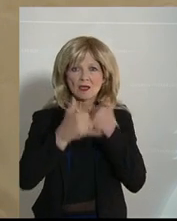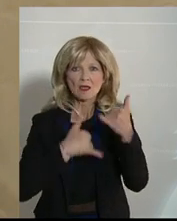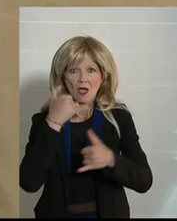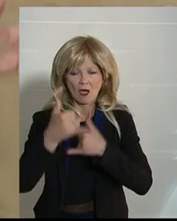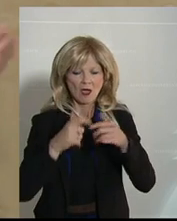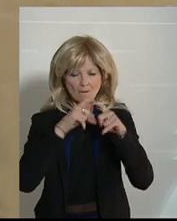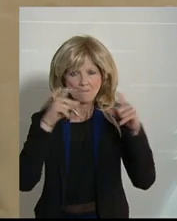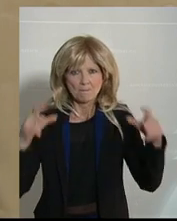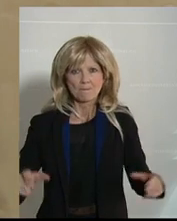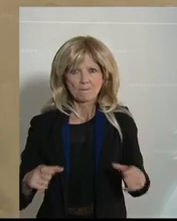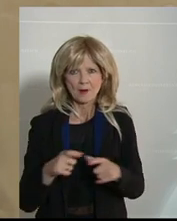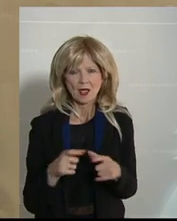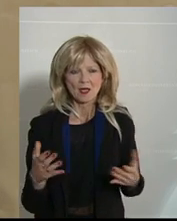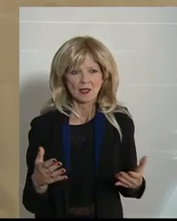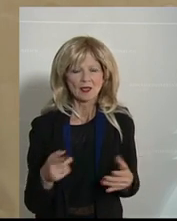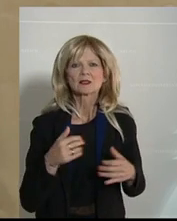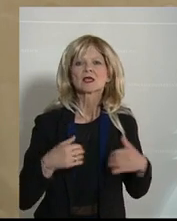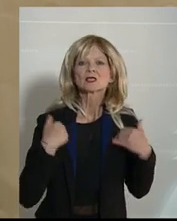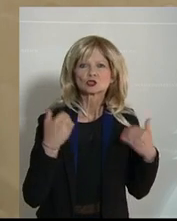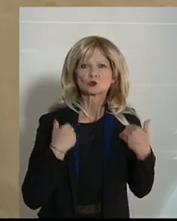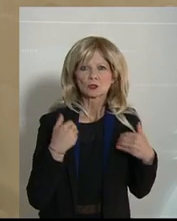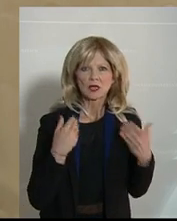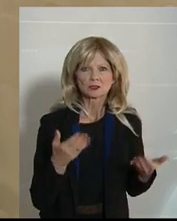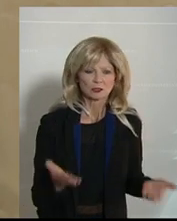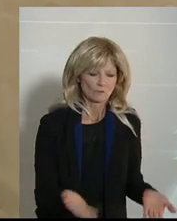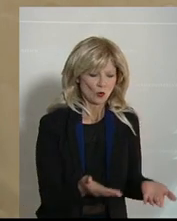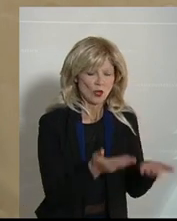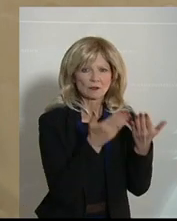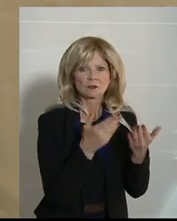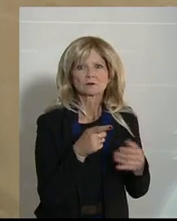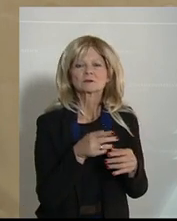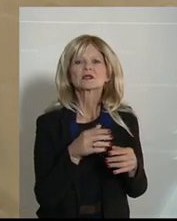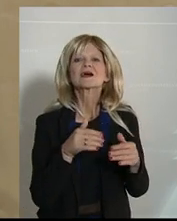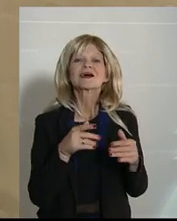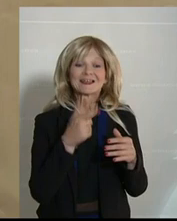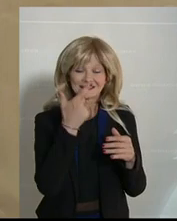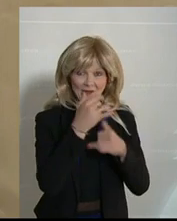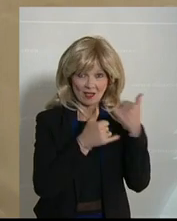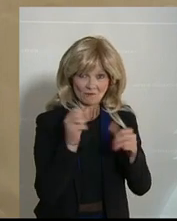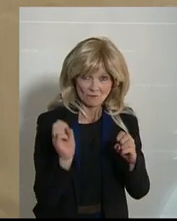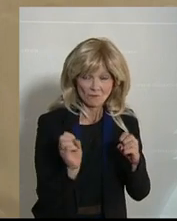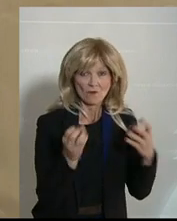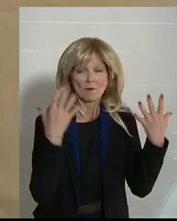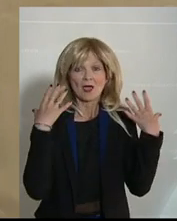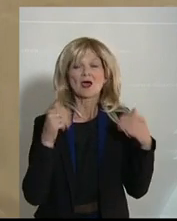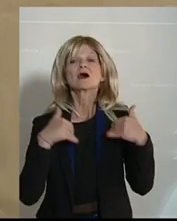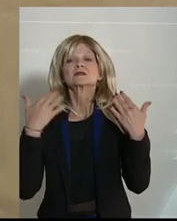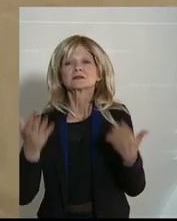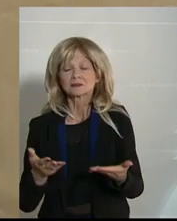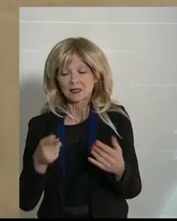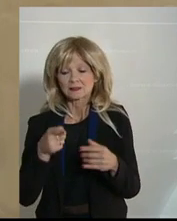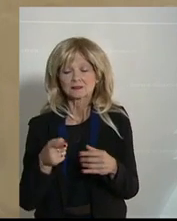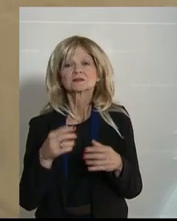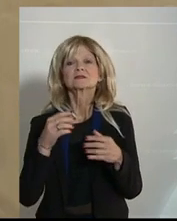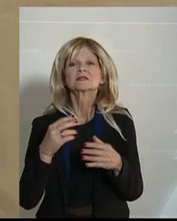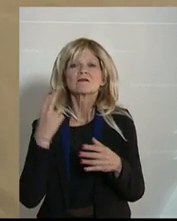digitales, gesundheitsförderndes Paket werden. Und dann werden wir weiter diskutieren. Es wird nicht vorbei sein, diese Krise. Es wird ein größeres Paket brauchen. Wir